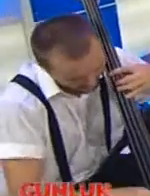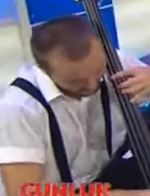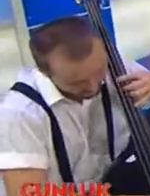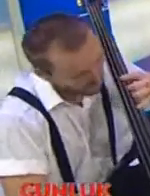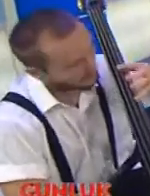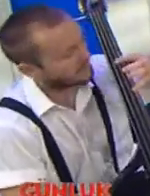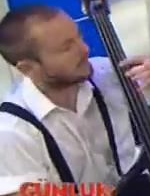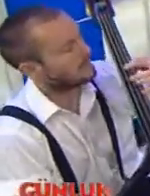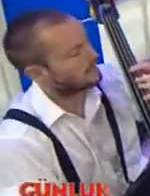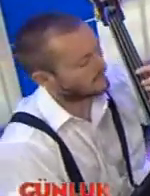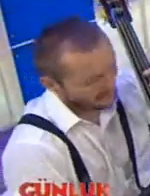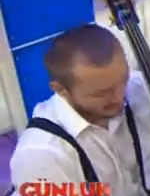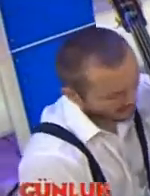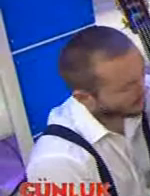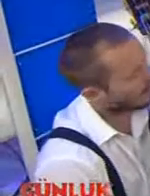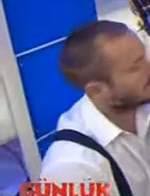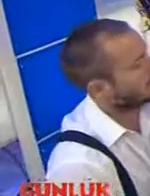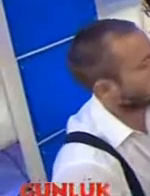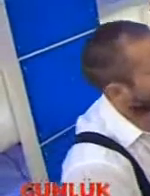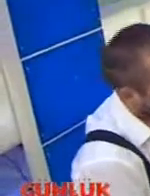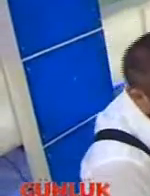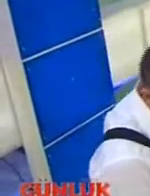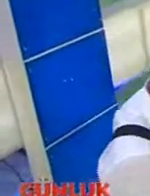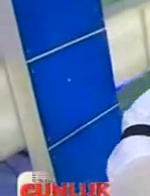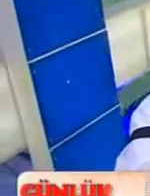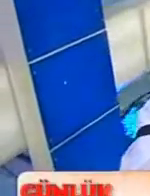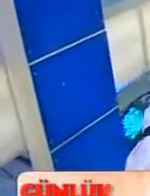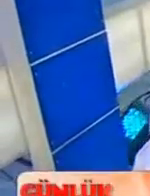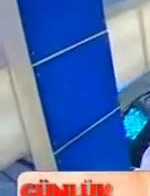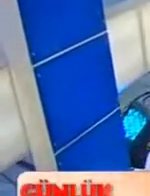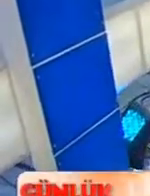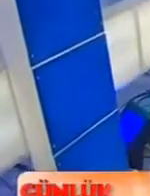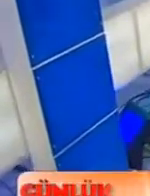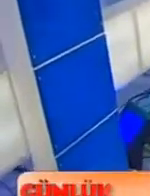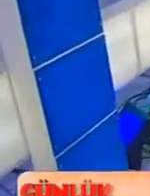karar ver tutamıyorum zamanı